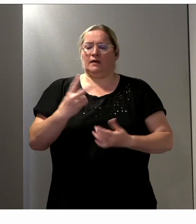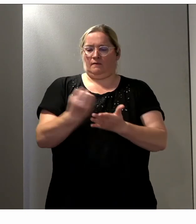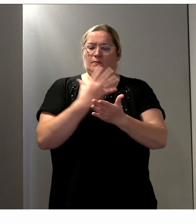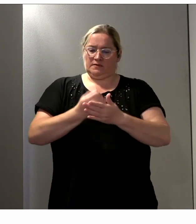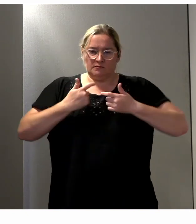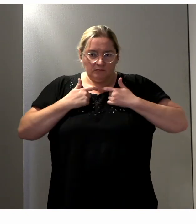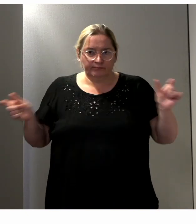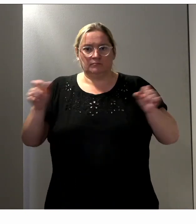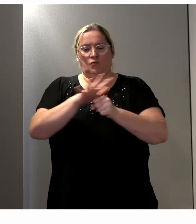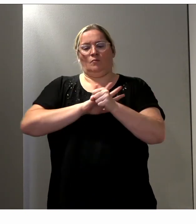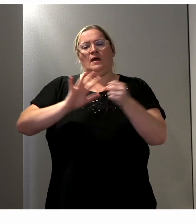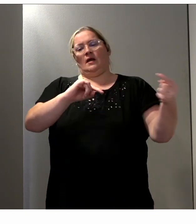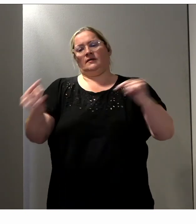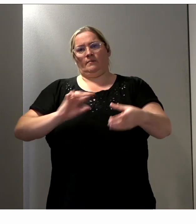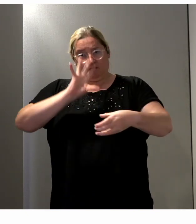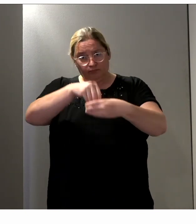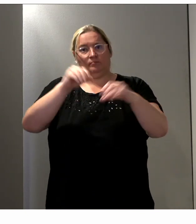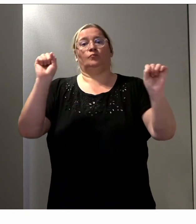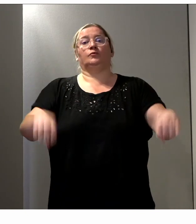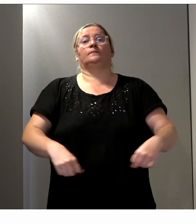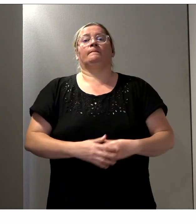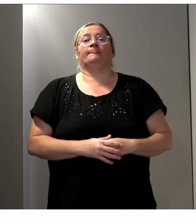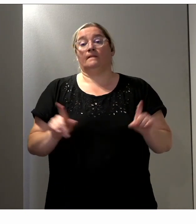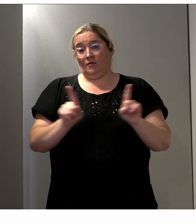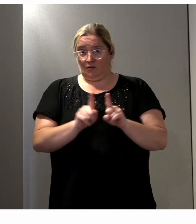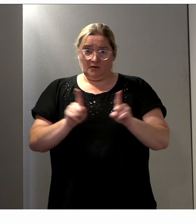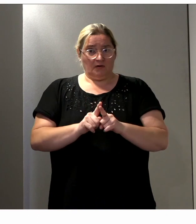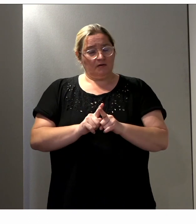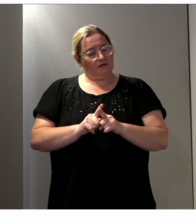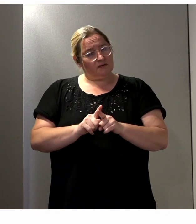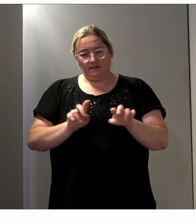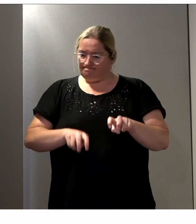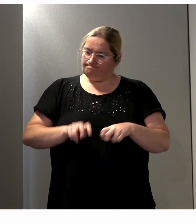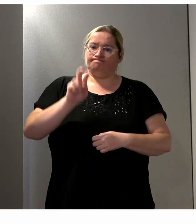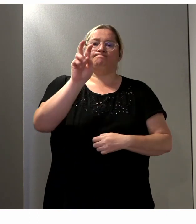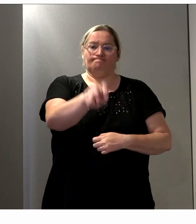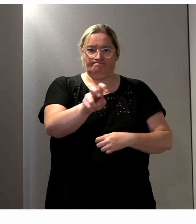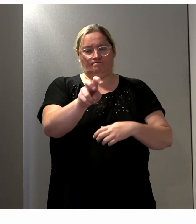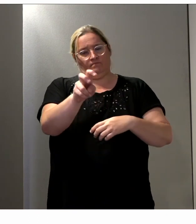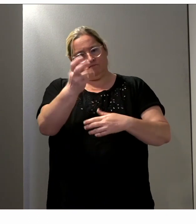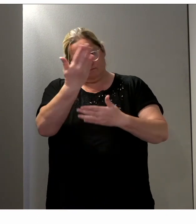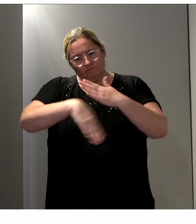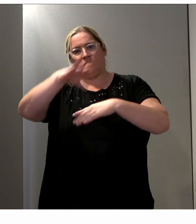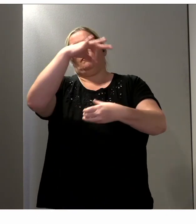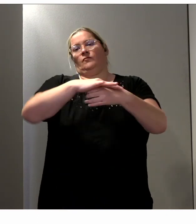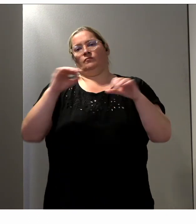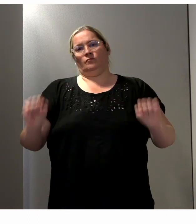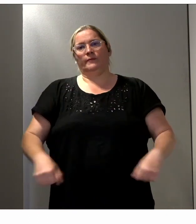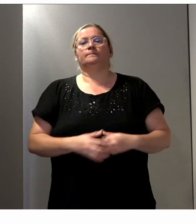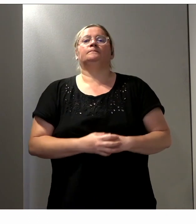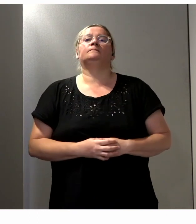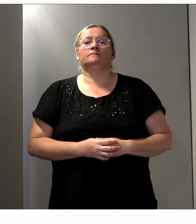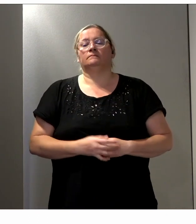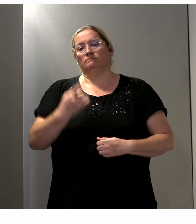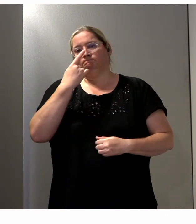'information, participer au débat et aller voter. Voilà, donc ça, c'est quelque chose que je pense qu'il faudra qu'on